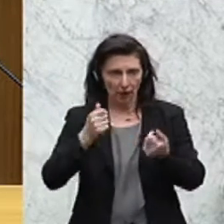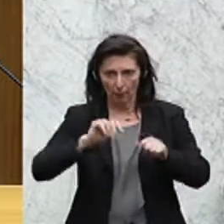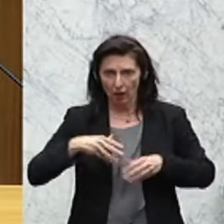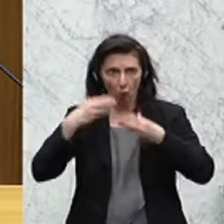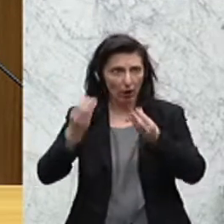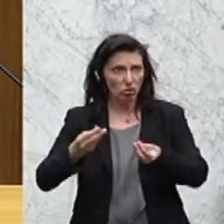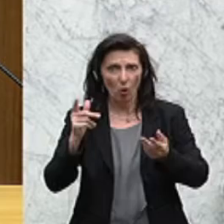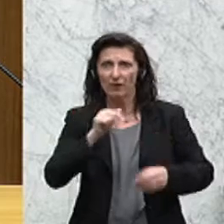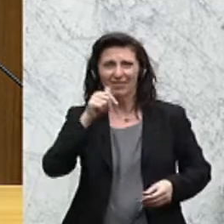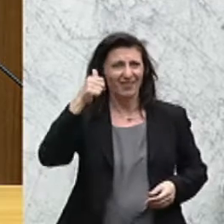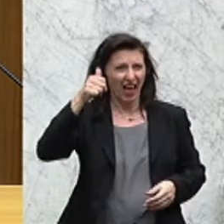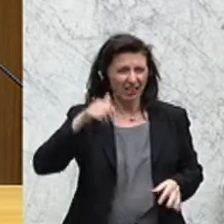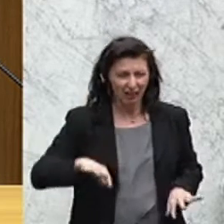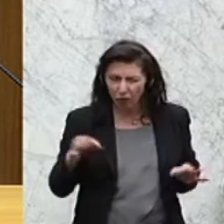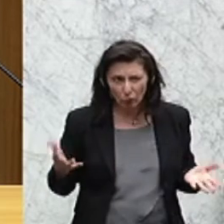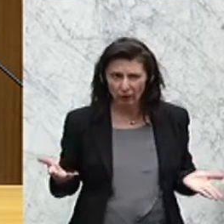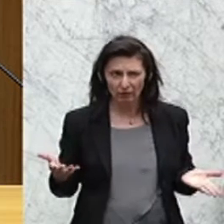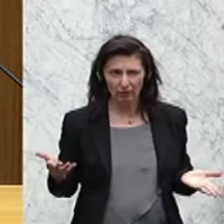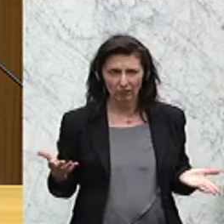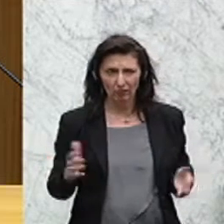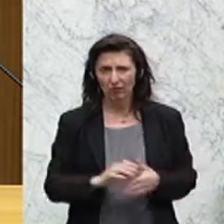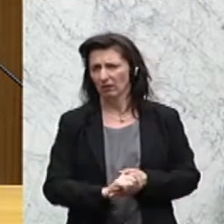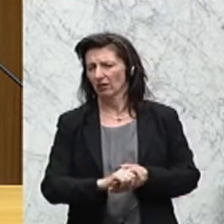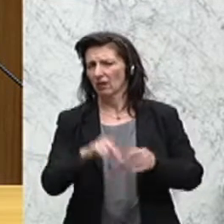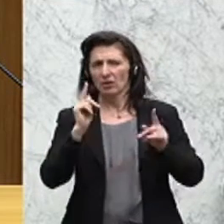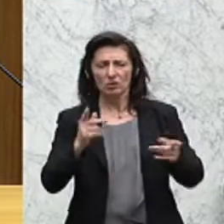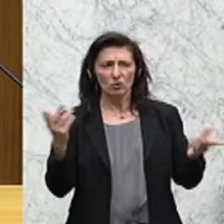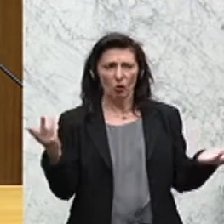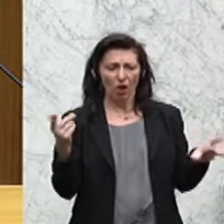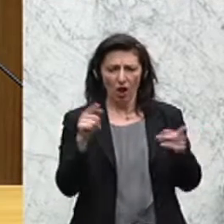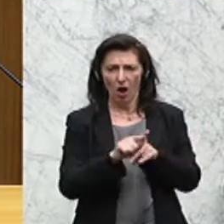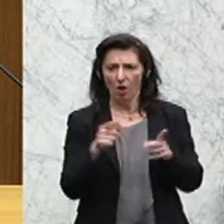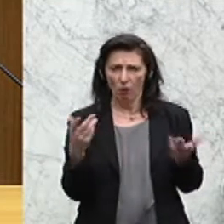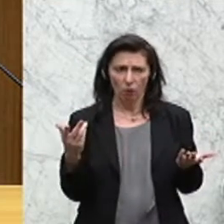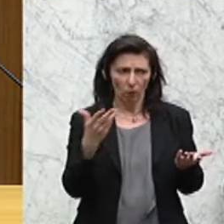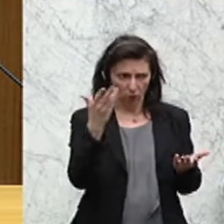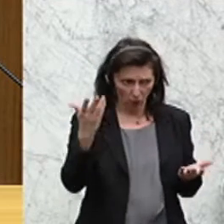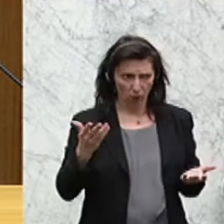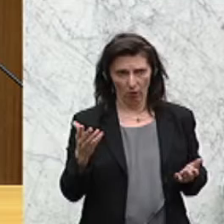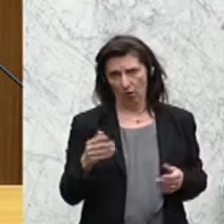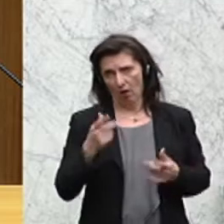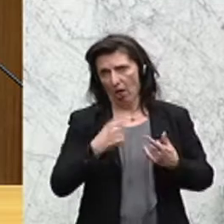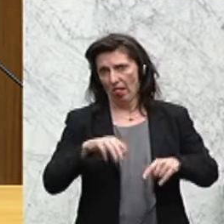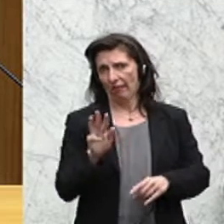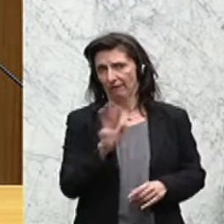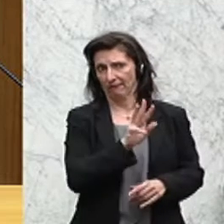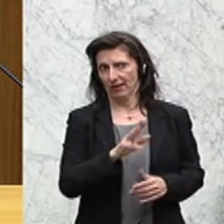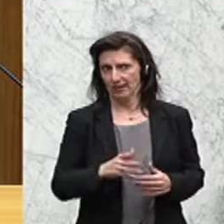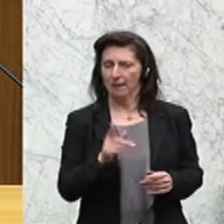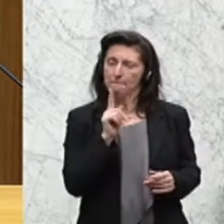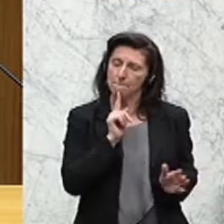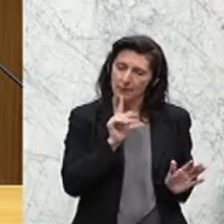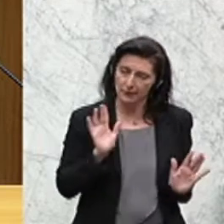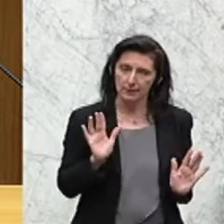kein einziger mehr davon gefunden, sollte man natürlich auch gerade als westliches Land ein